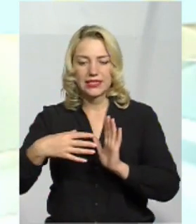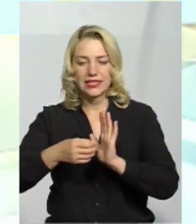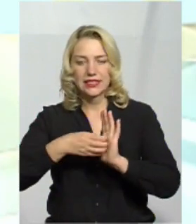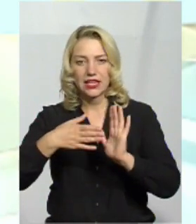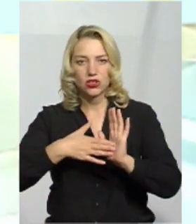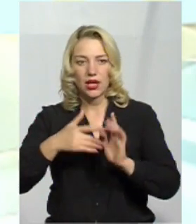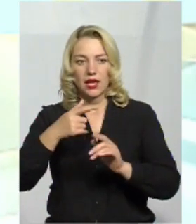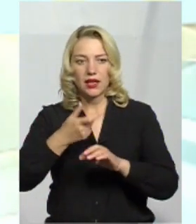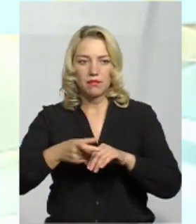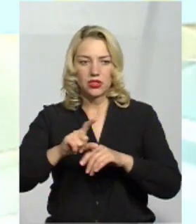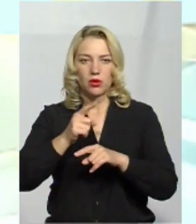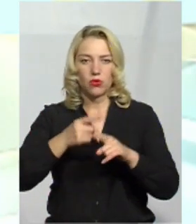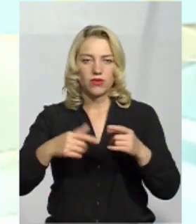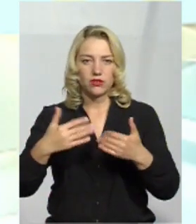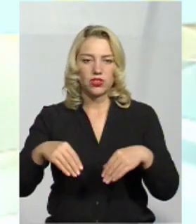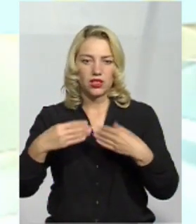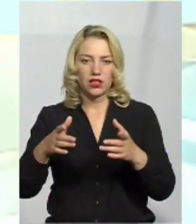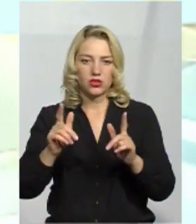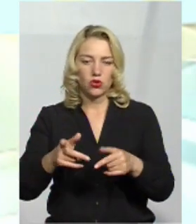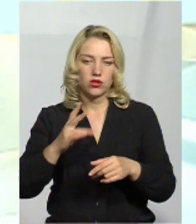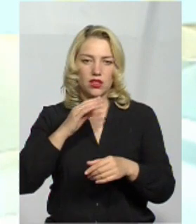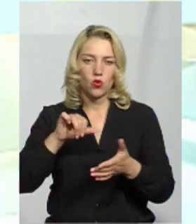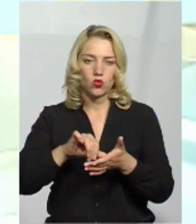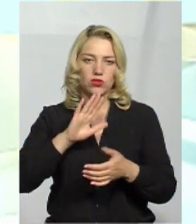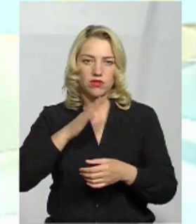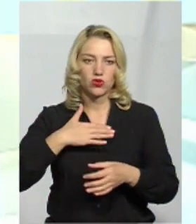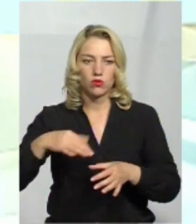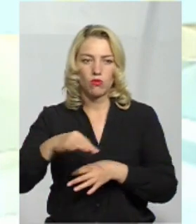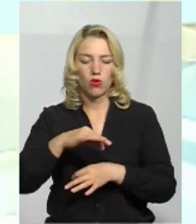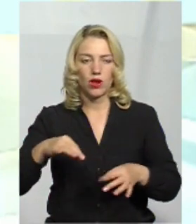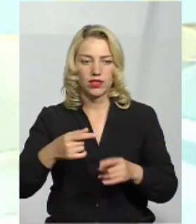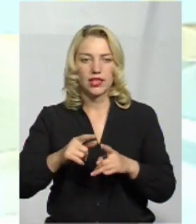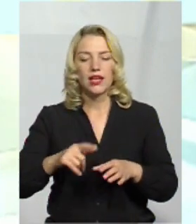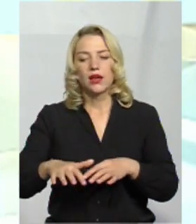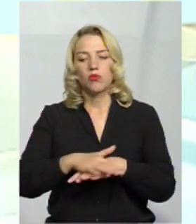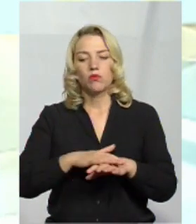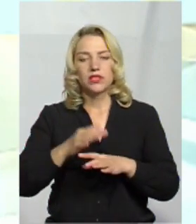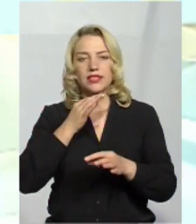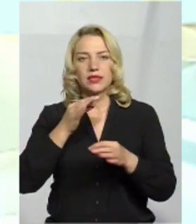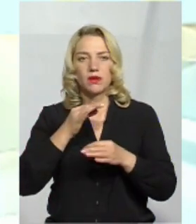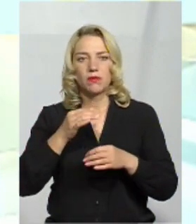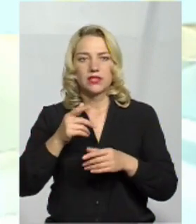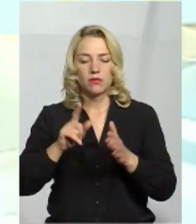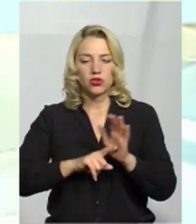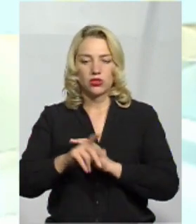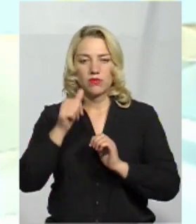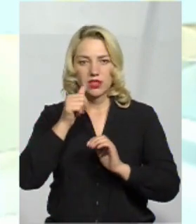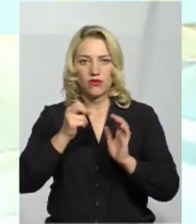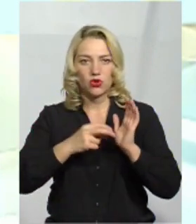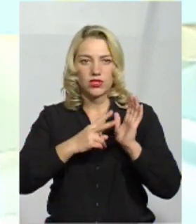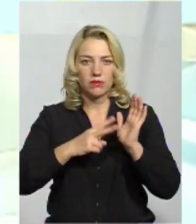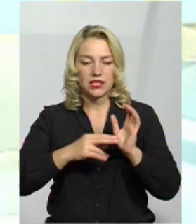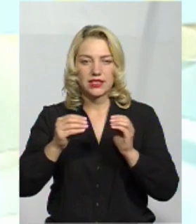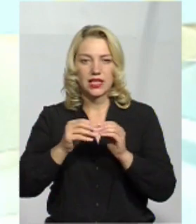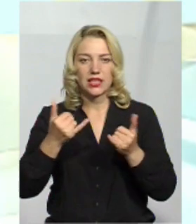зреєстрованих і більше половини вже дали згоду на участь у нашому проєкті. Публічні співбесіди і з ними починаємо завтра о 17.10.